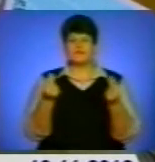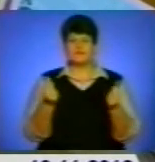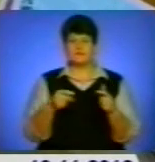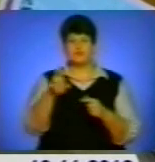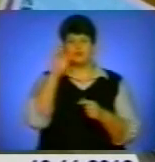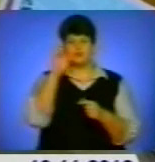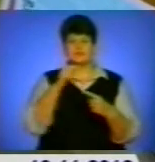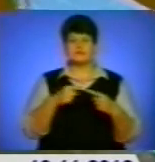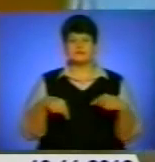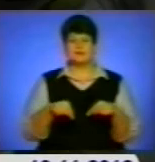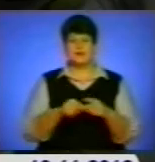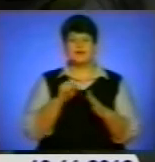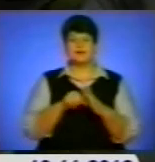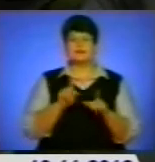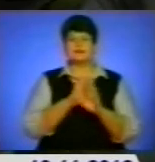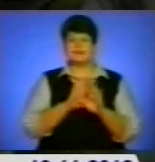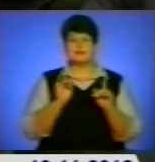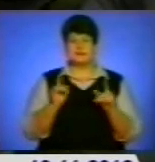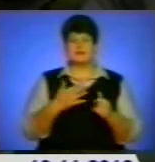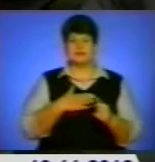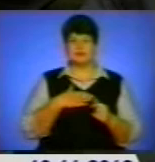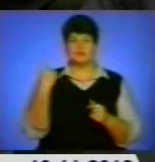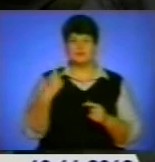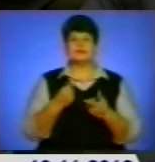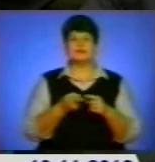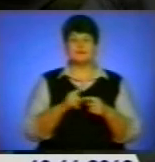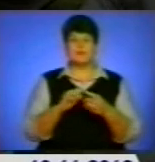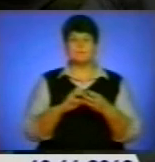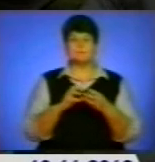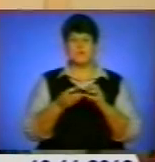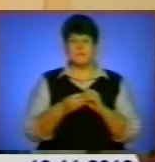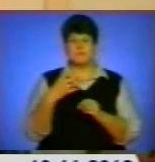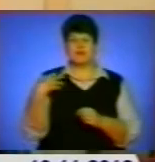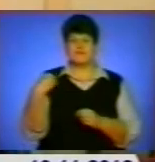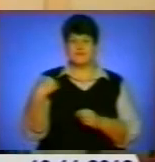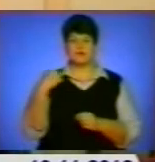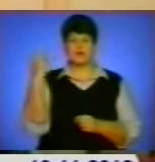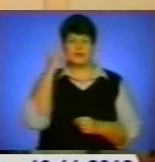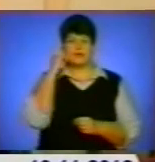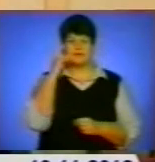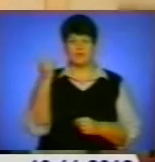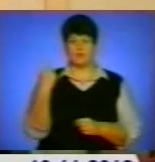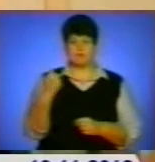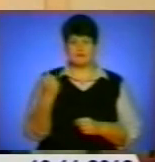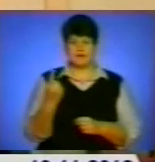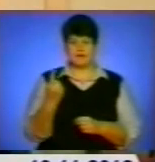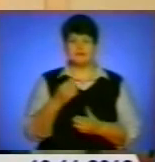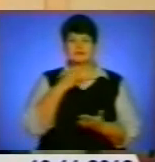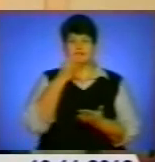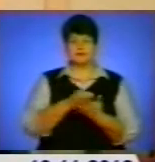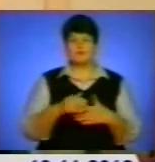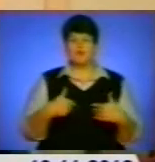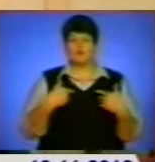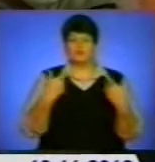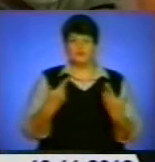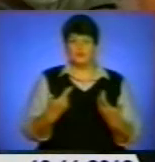характерне не лише для нашої області. Це проблема і Львівської, і Київської областей, зазначив Василь Дідух. І запропонував звернутися